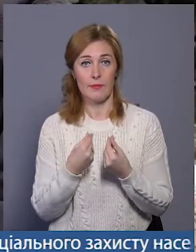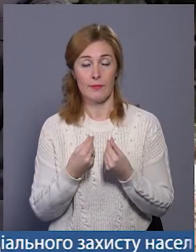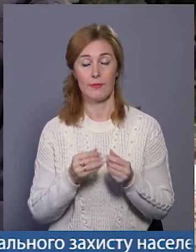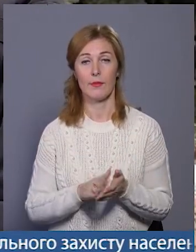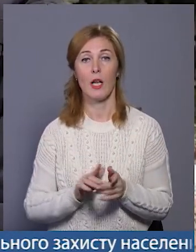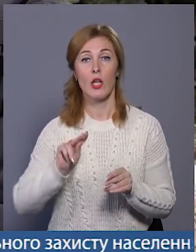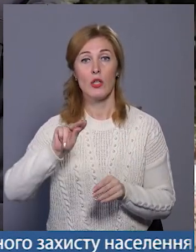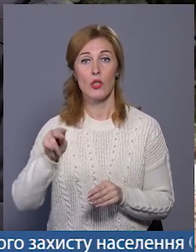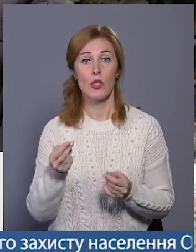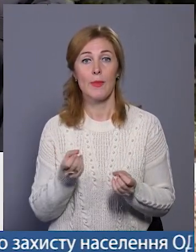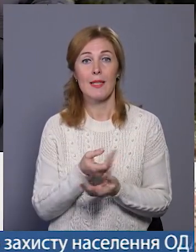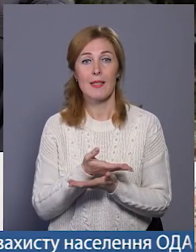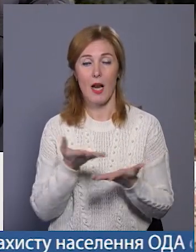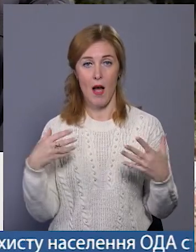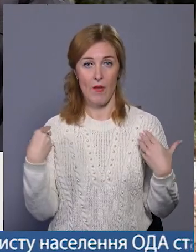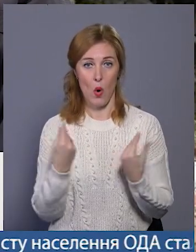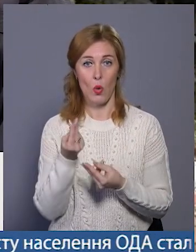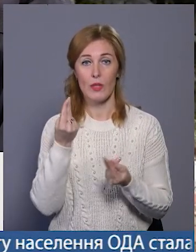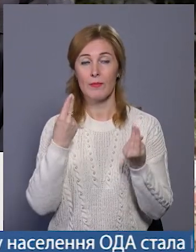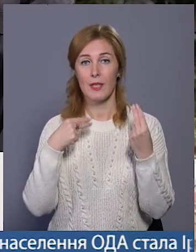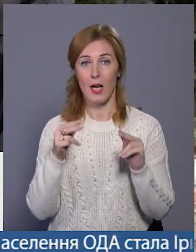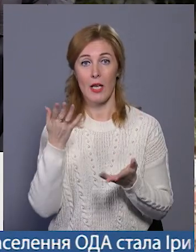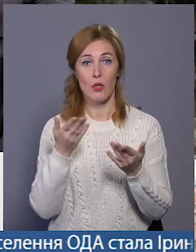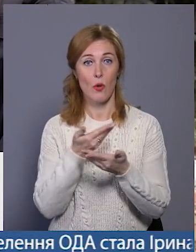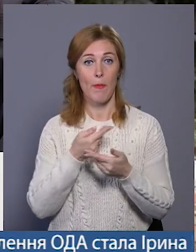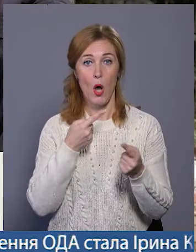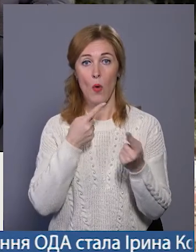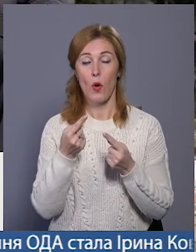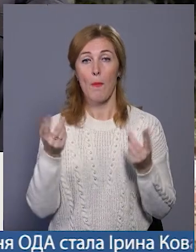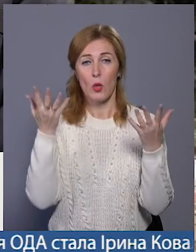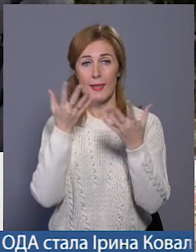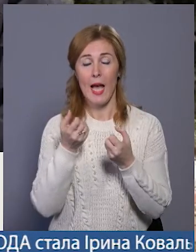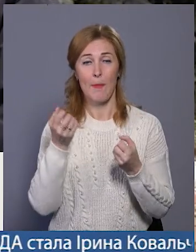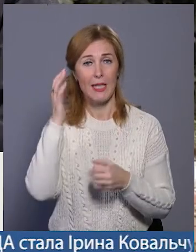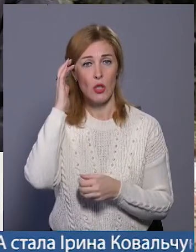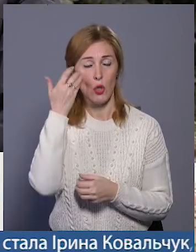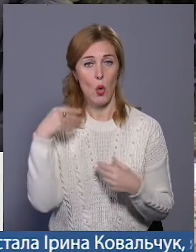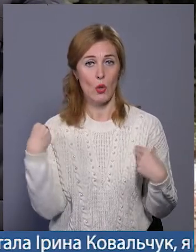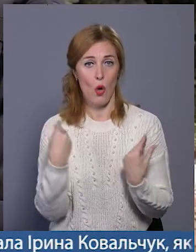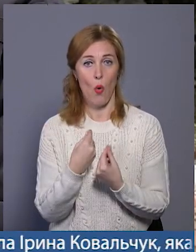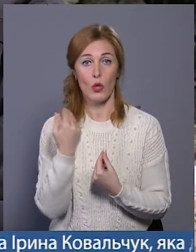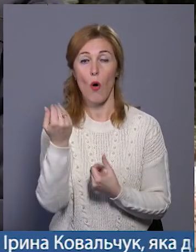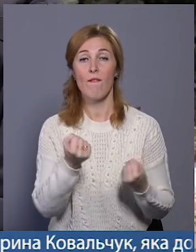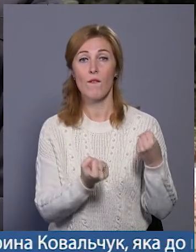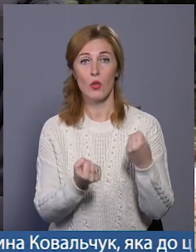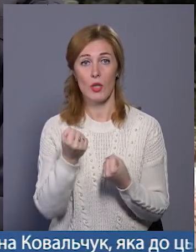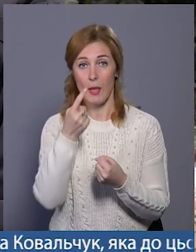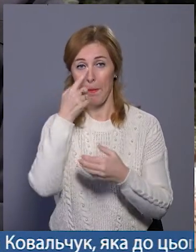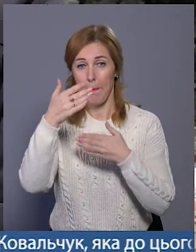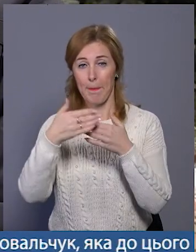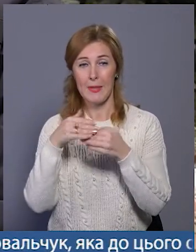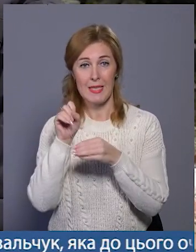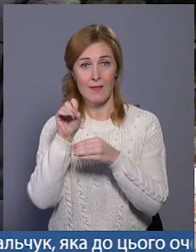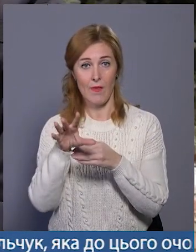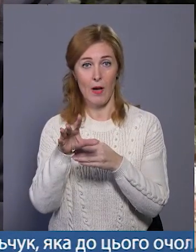яскравіший одяг, тим краще. Якщо ми говоримо про темний, про чорний одяг, то його водії при ближньому світлофар,